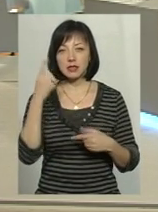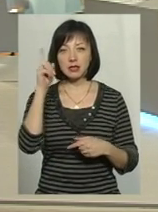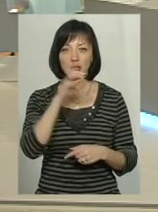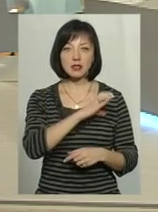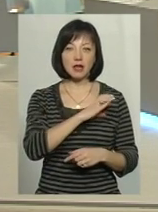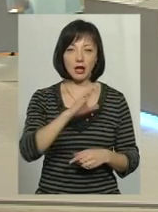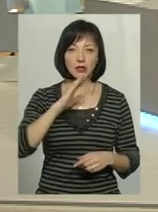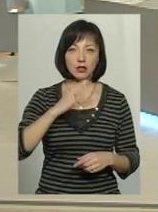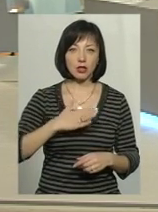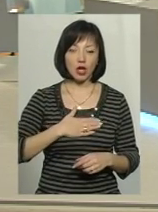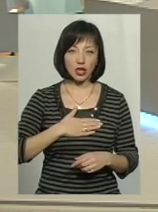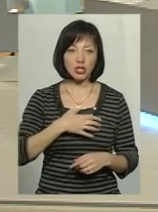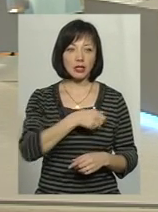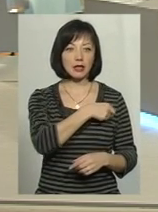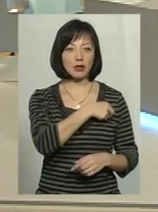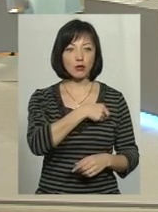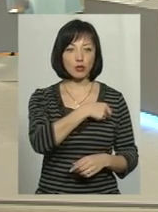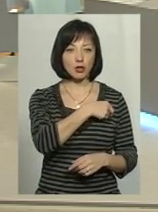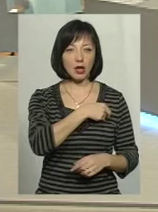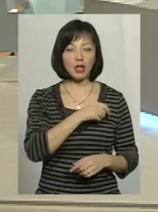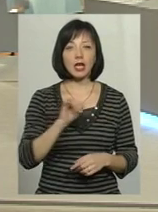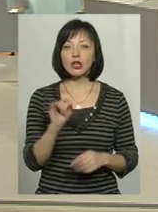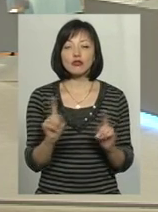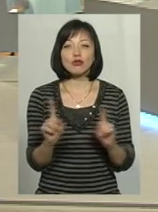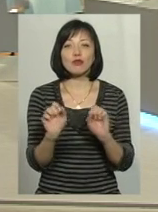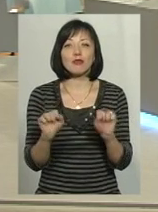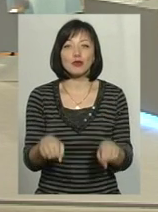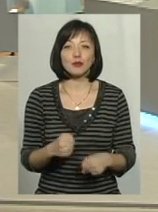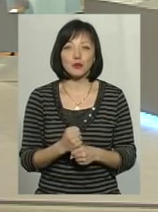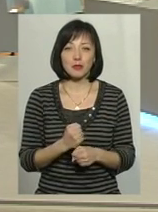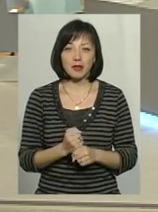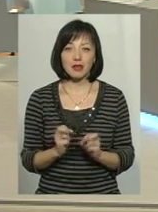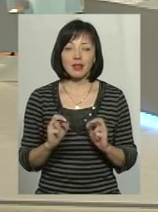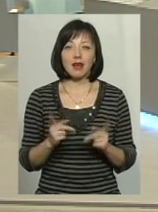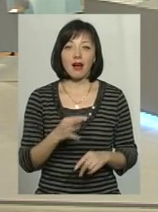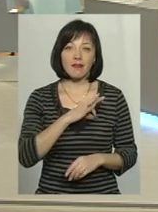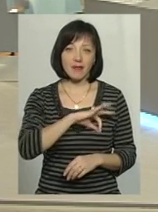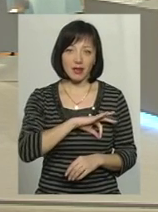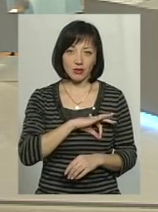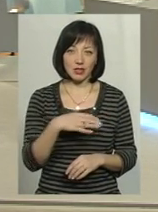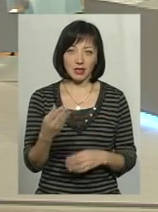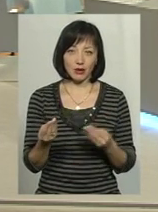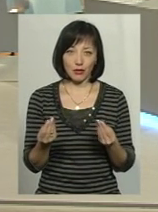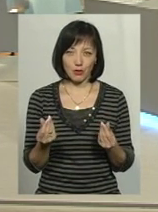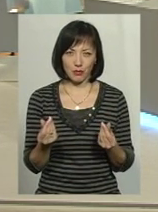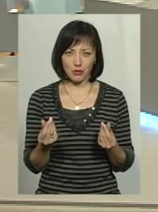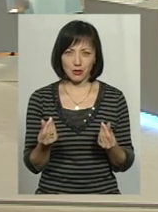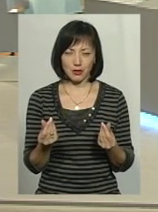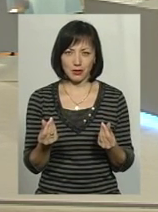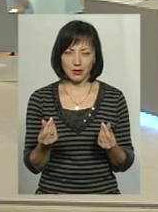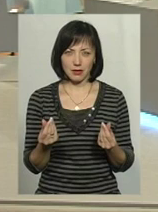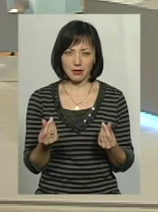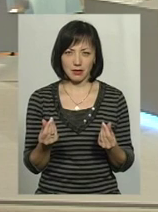наших депутатів. І що ми можемо зробити, як використати їхні кошти в